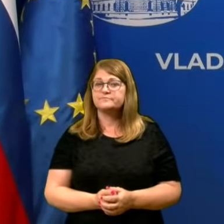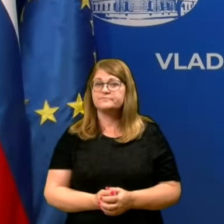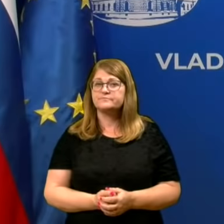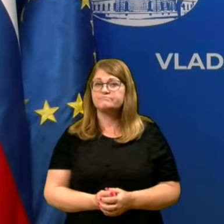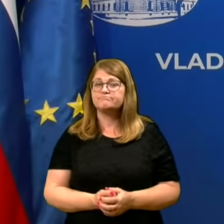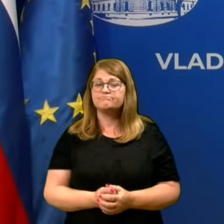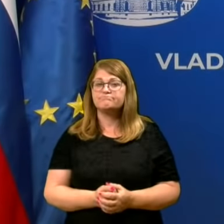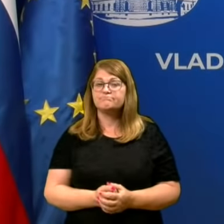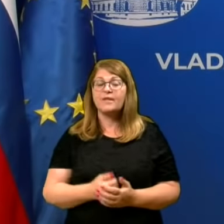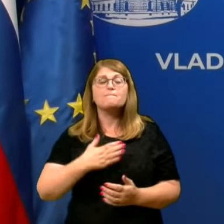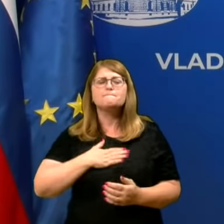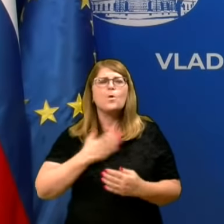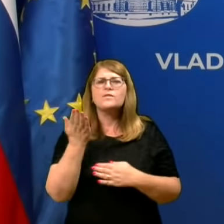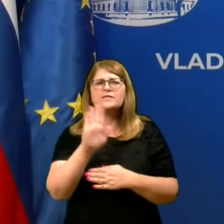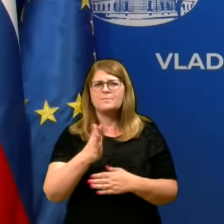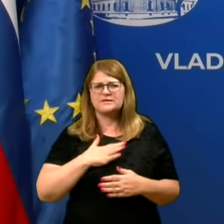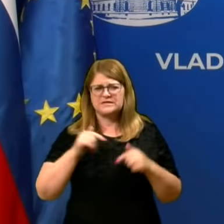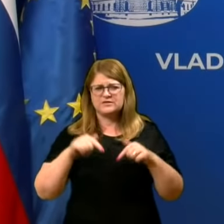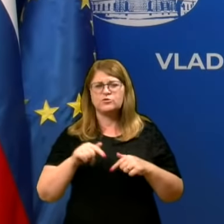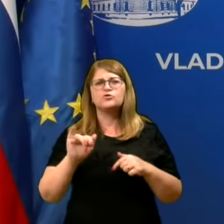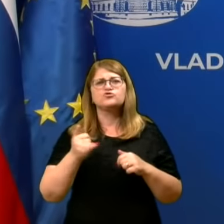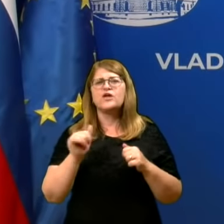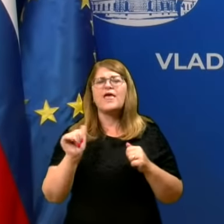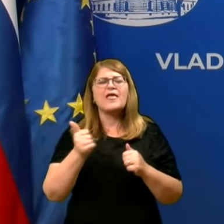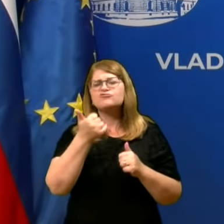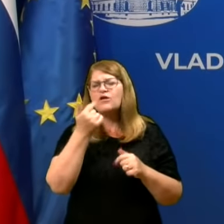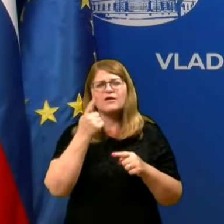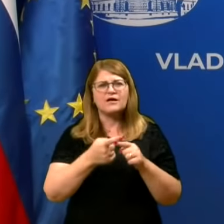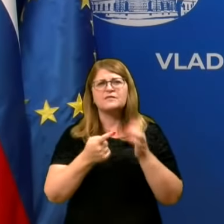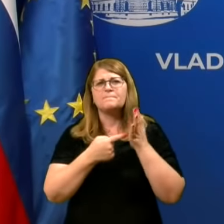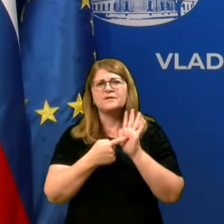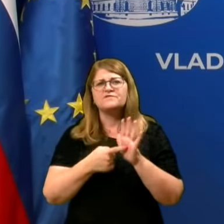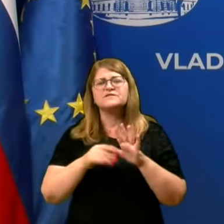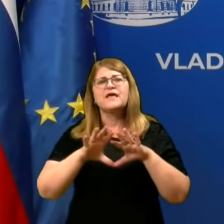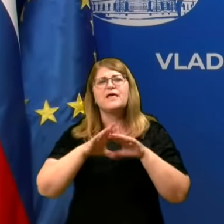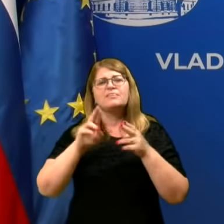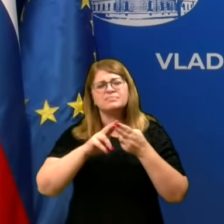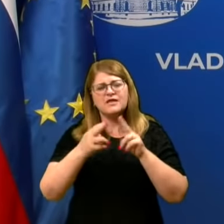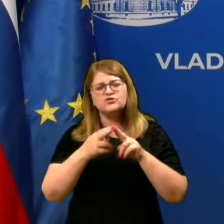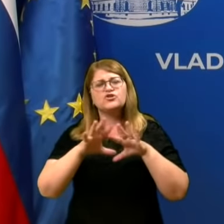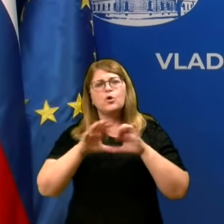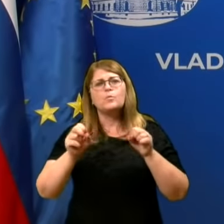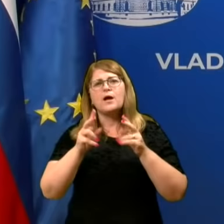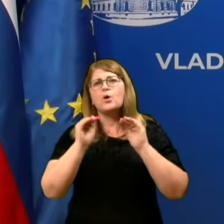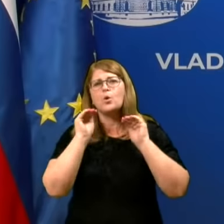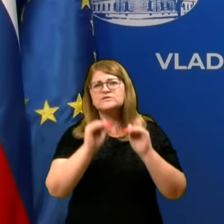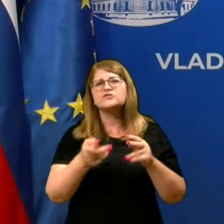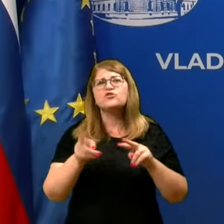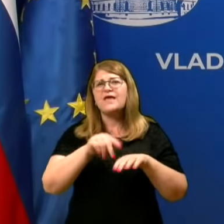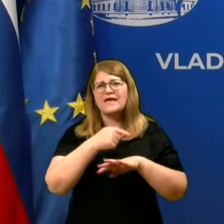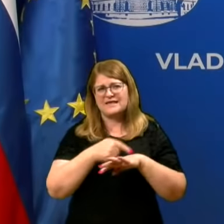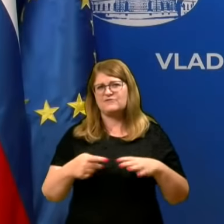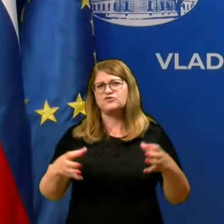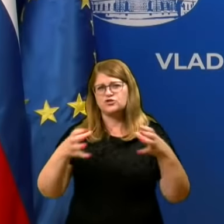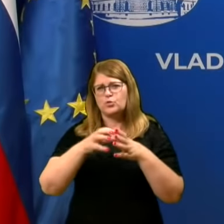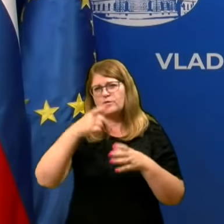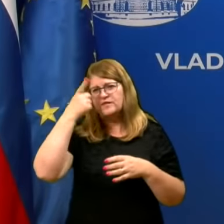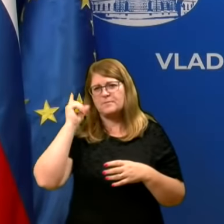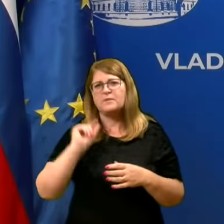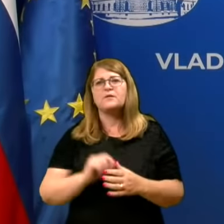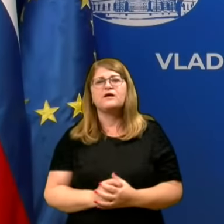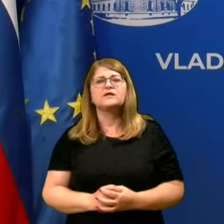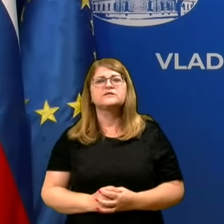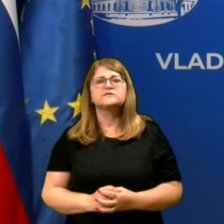Moj namen, zakaj sem tukaj, predstaviti še enkrat načine in ukrepe, kako zaščititi najranljivejši skupine prebivalstva